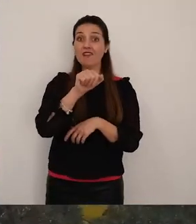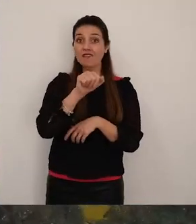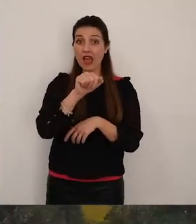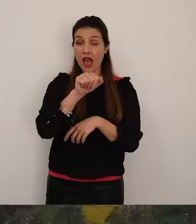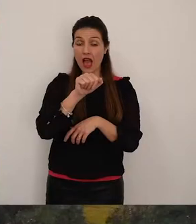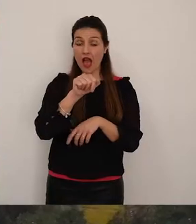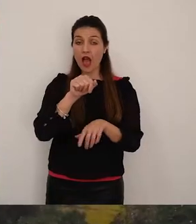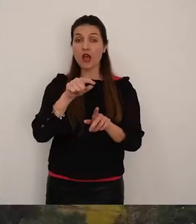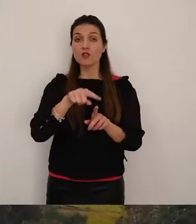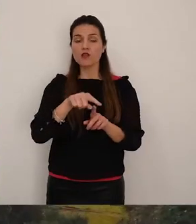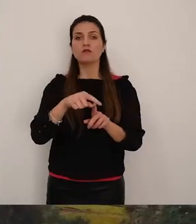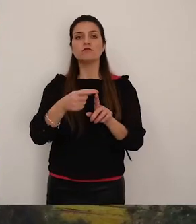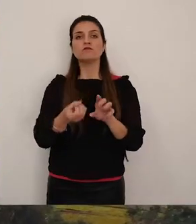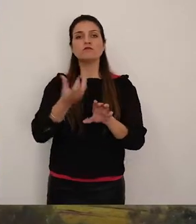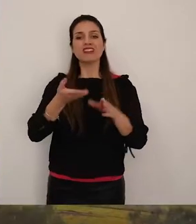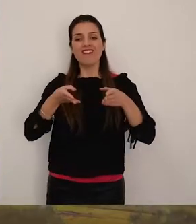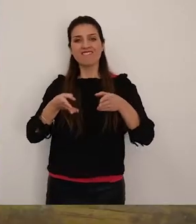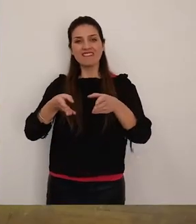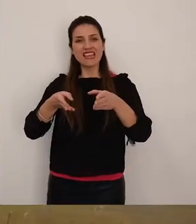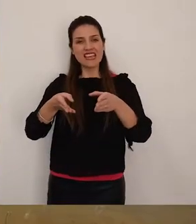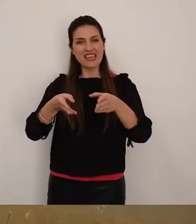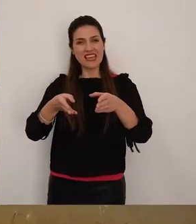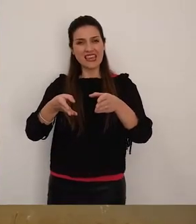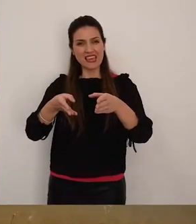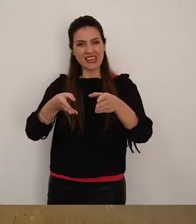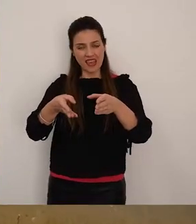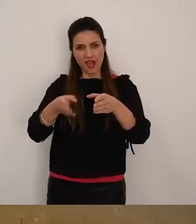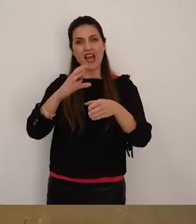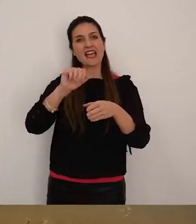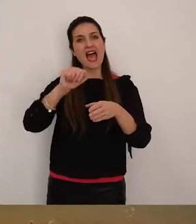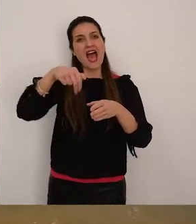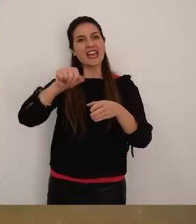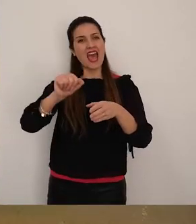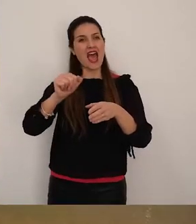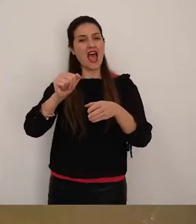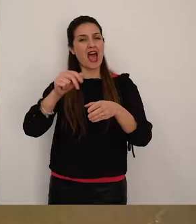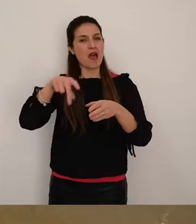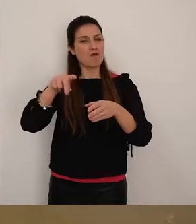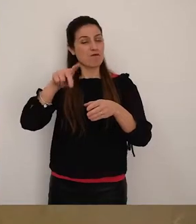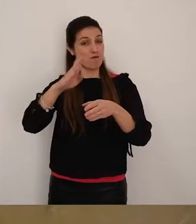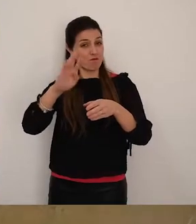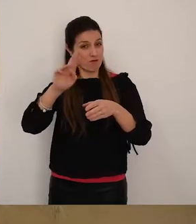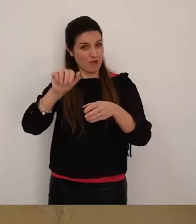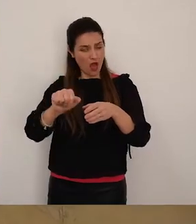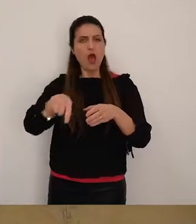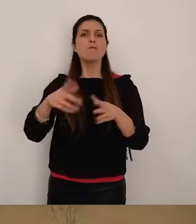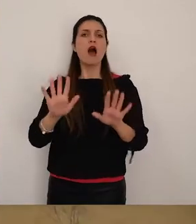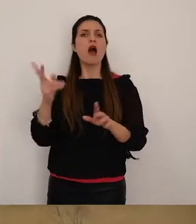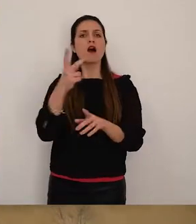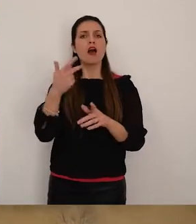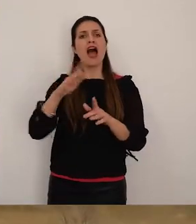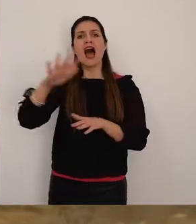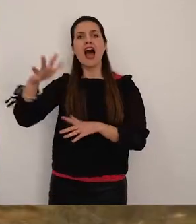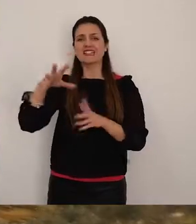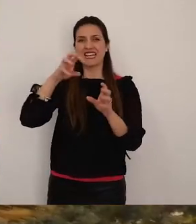Anfiano pur essendo sorto nei pressi della via calabra era una realtà a sé stante rispetto agli altri borghi il